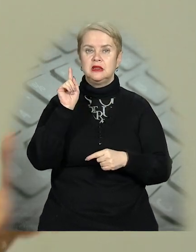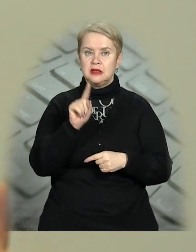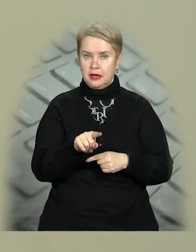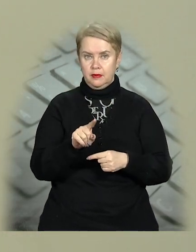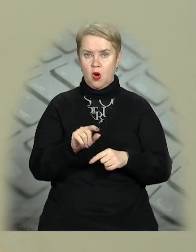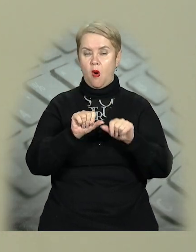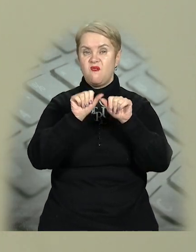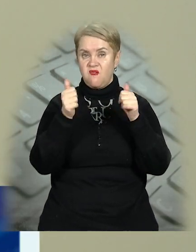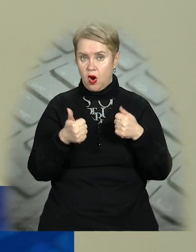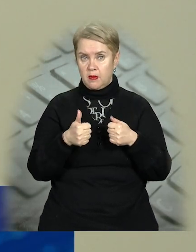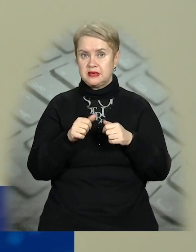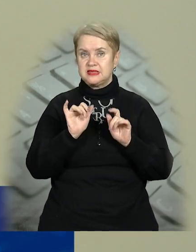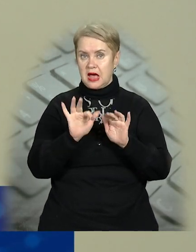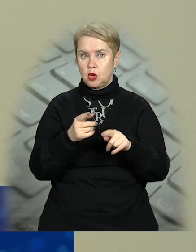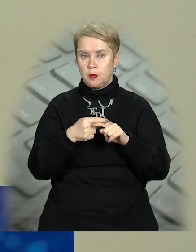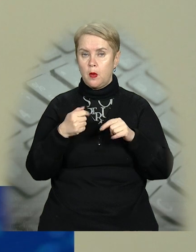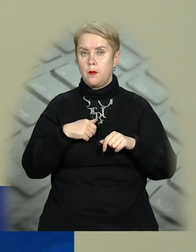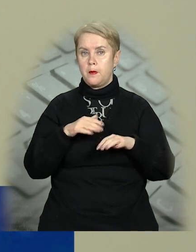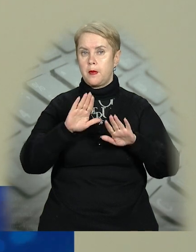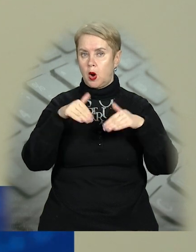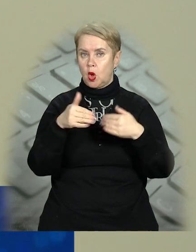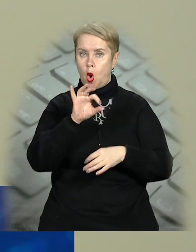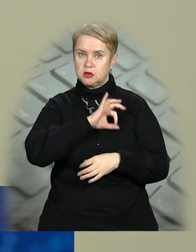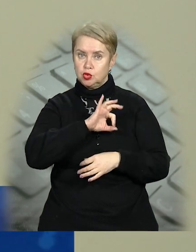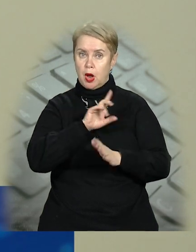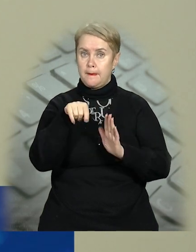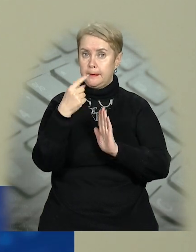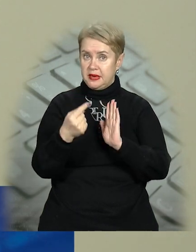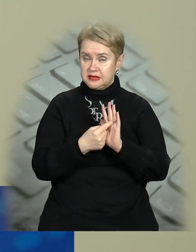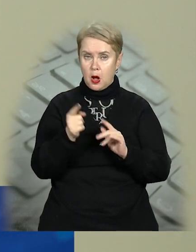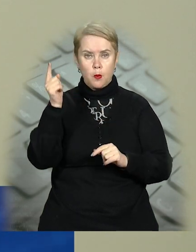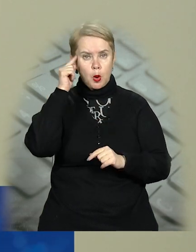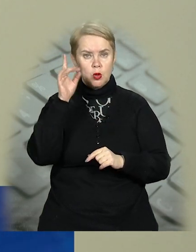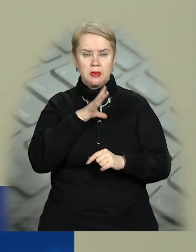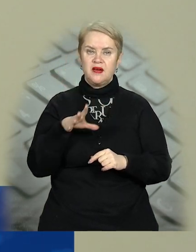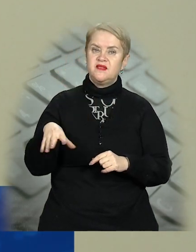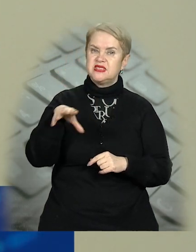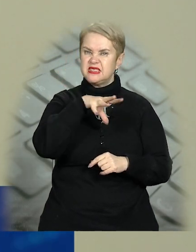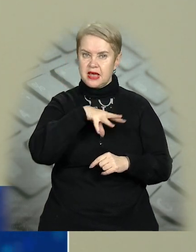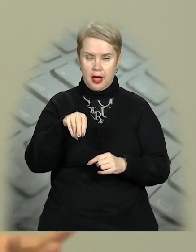форматом заходів, які ми запропонуємо користувачам міста. Продумано було все.